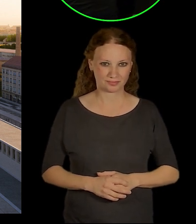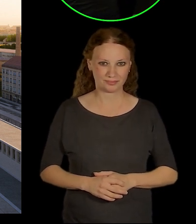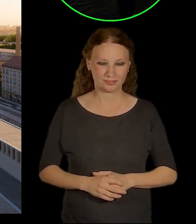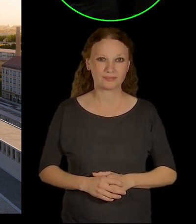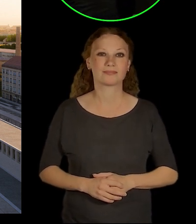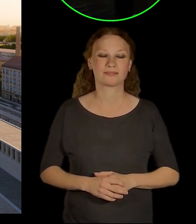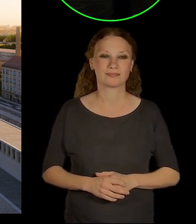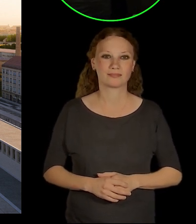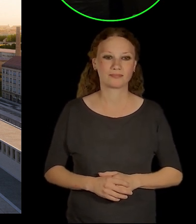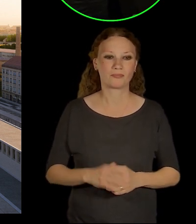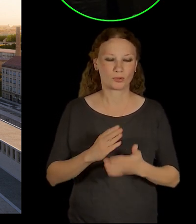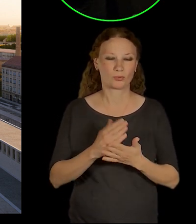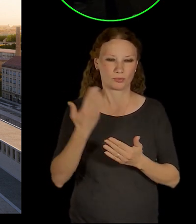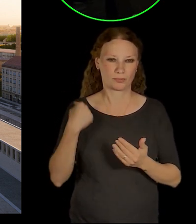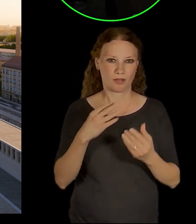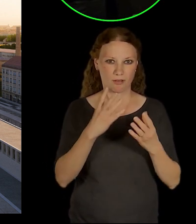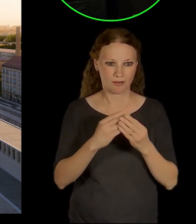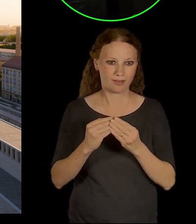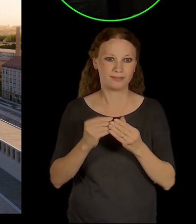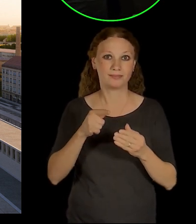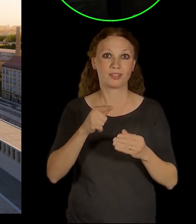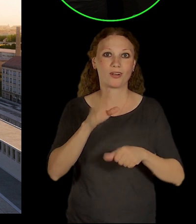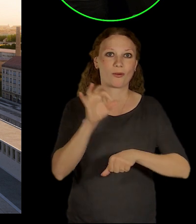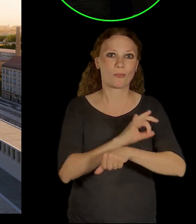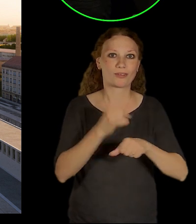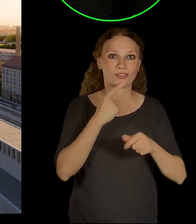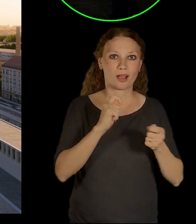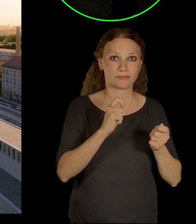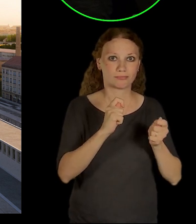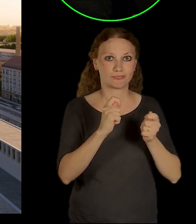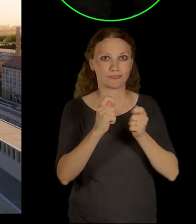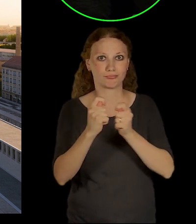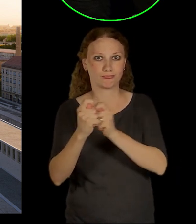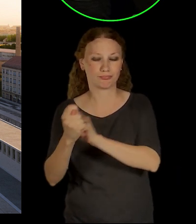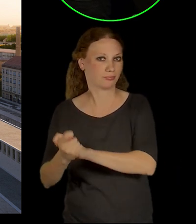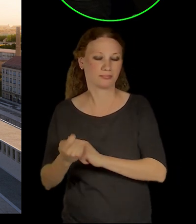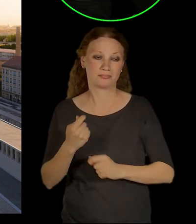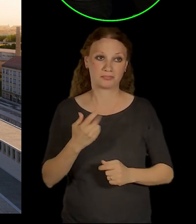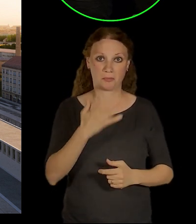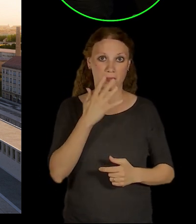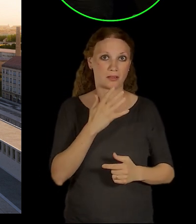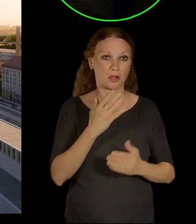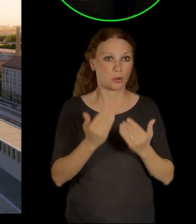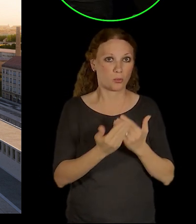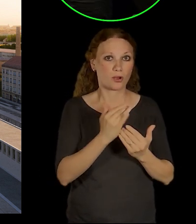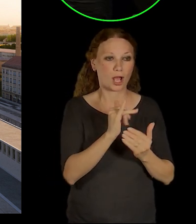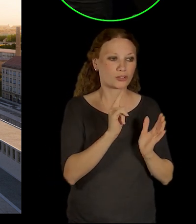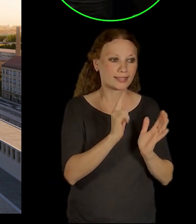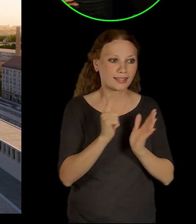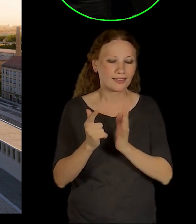plinoucí nebo plovoucí projekt není týdne, kdyby jsme něco nepřeřešovali, něco